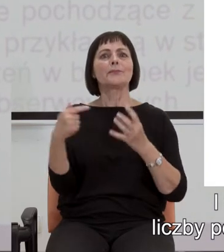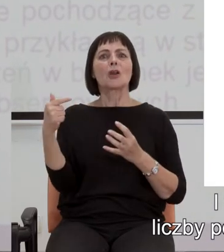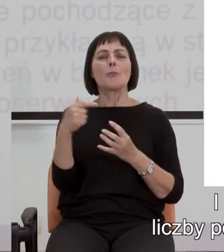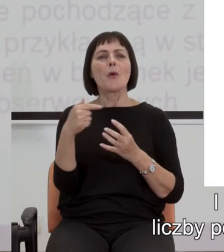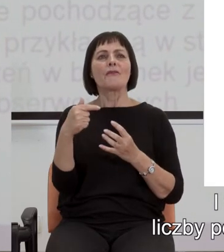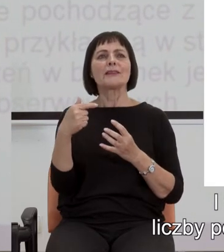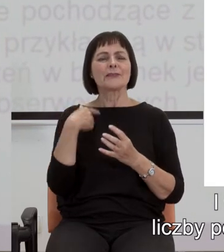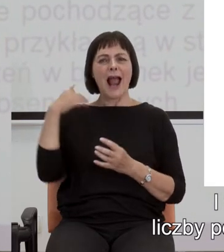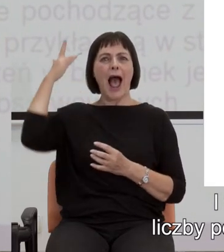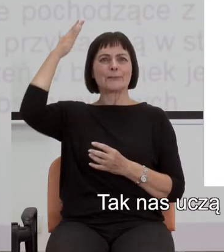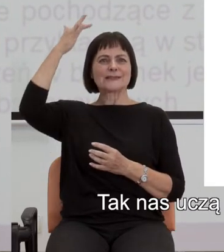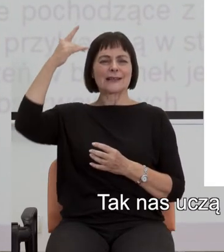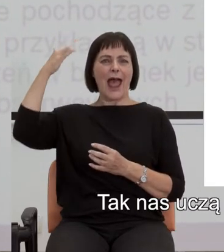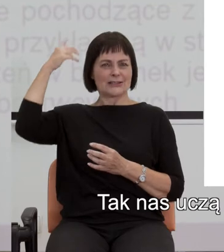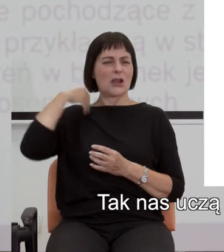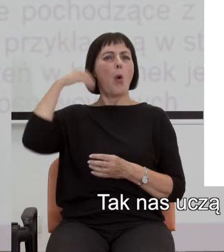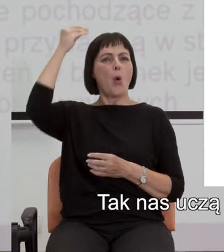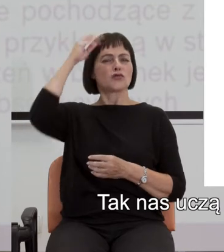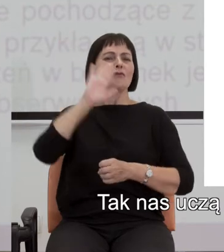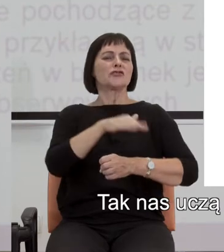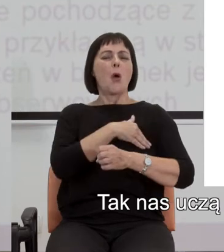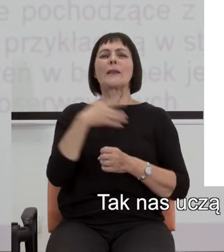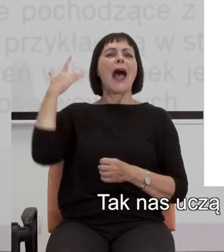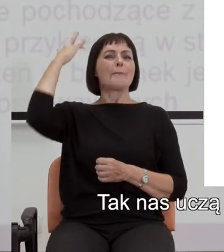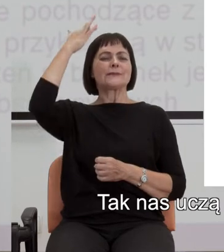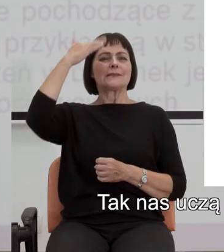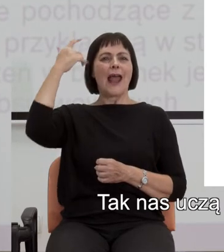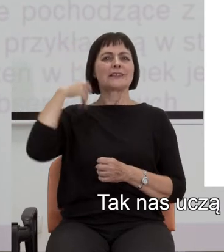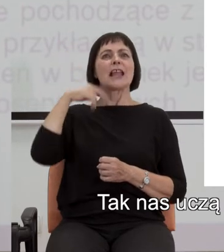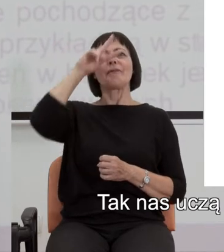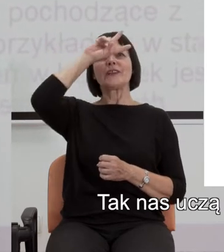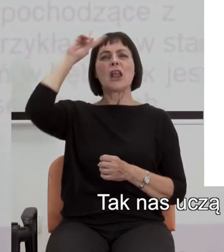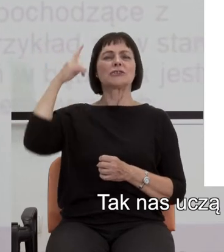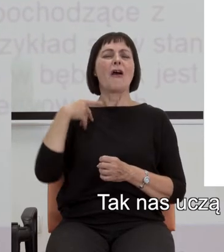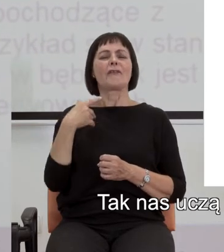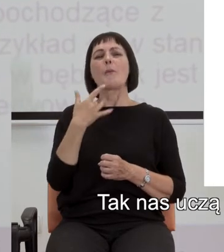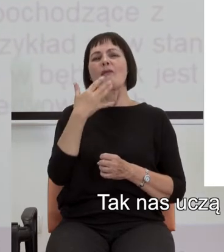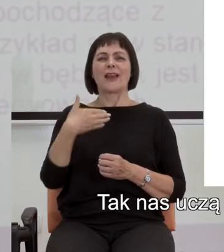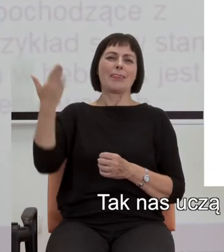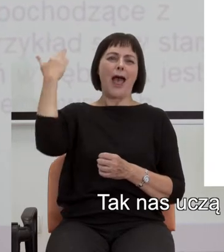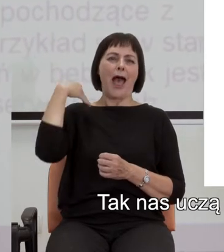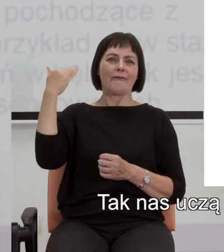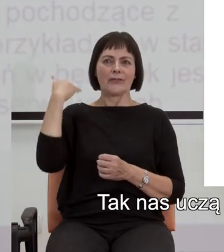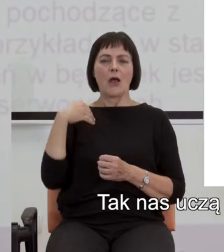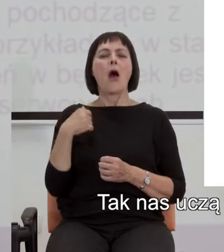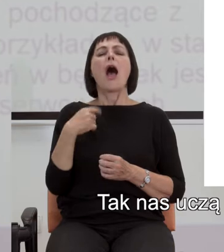nas czymś abstrakcyjnym. Tak nas uczą w szkołach i o tym filozofowie mówili od stuleci. Co to znaczy abstrakcyjne?